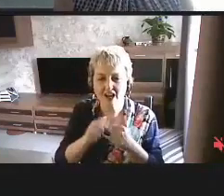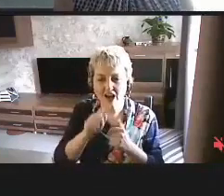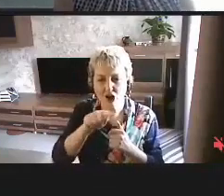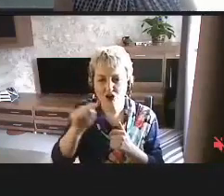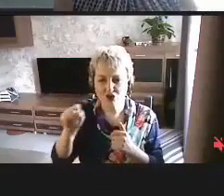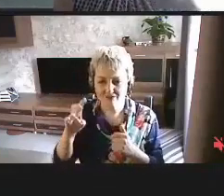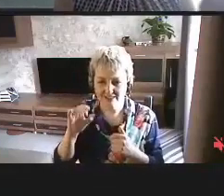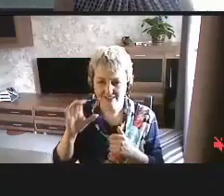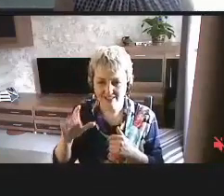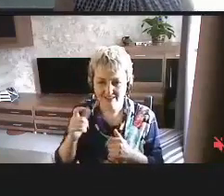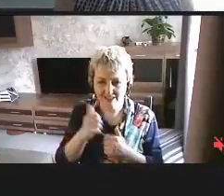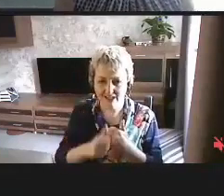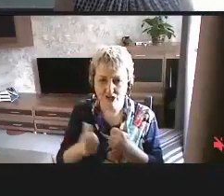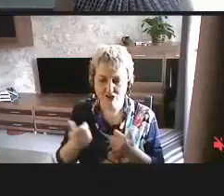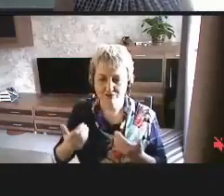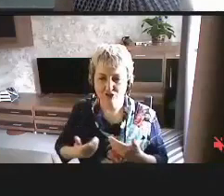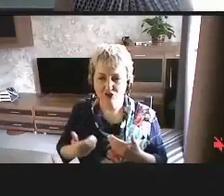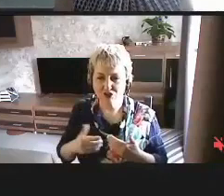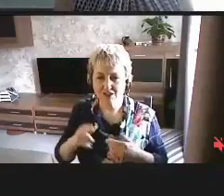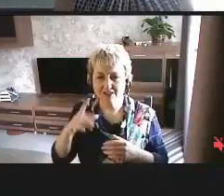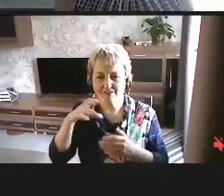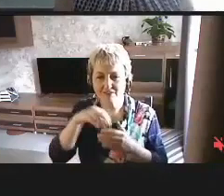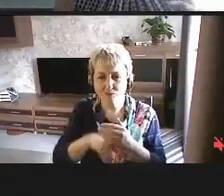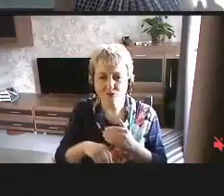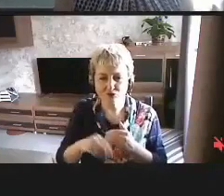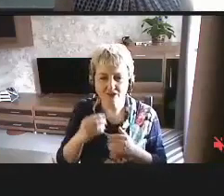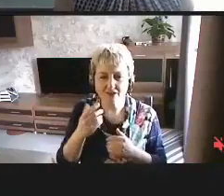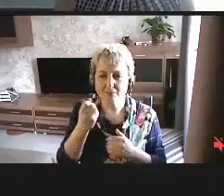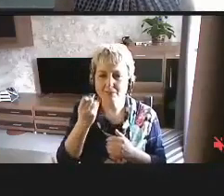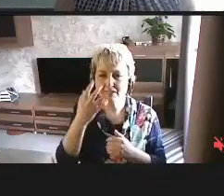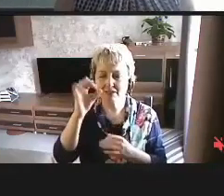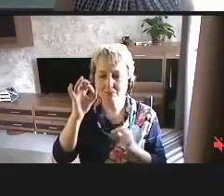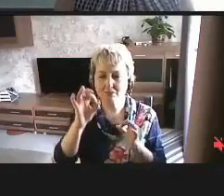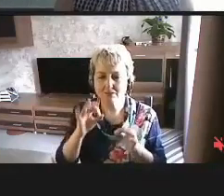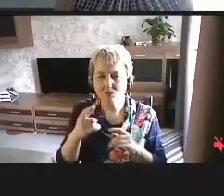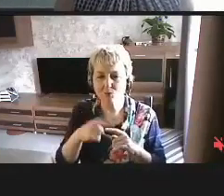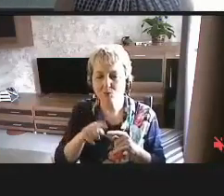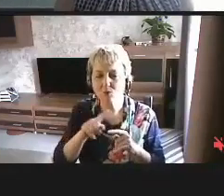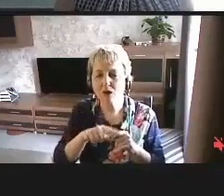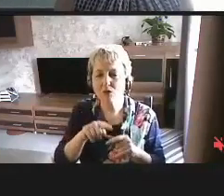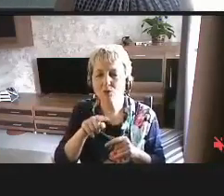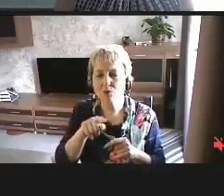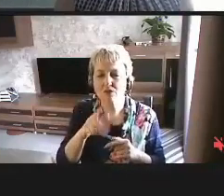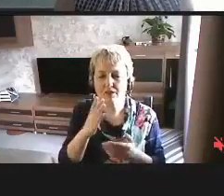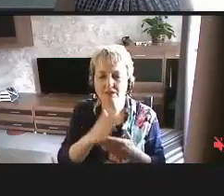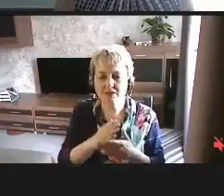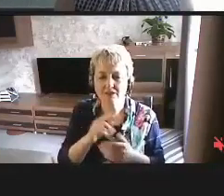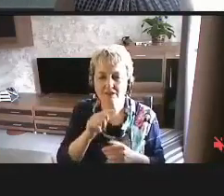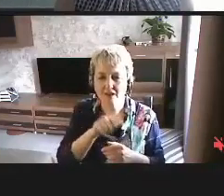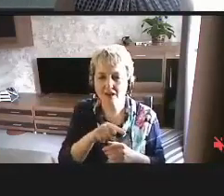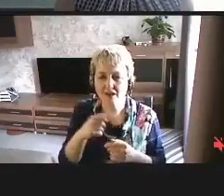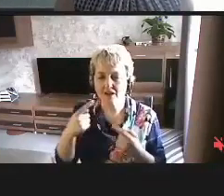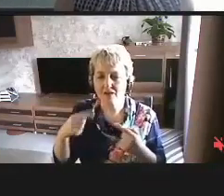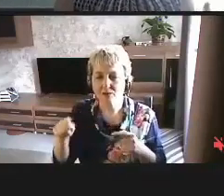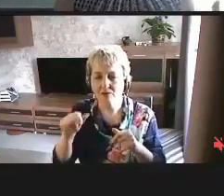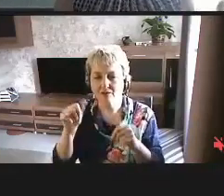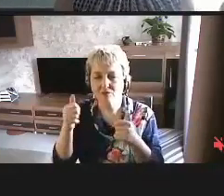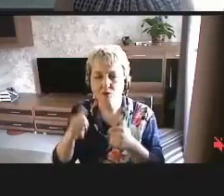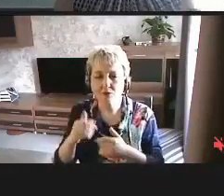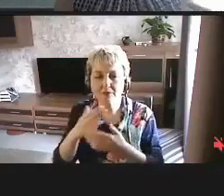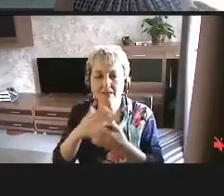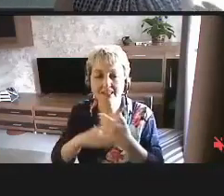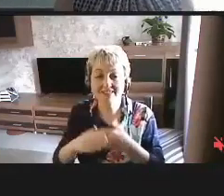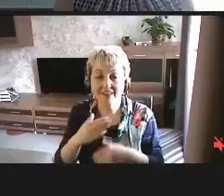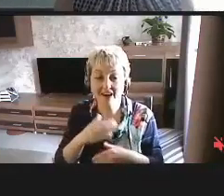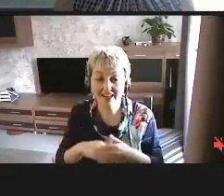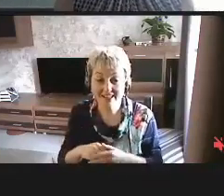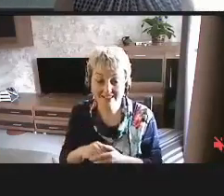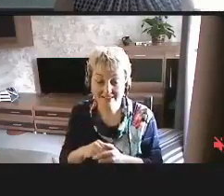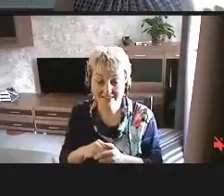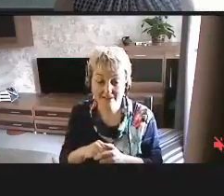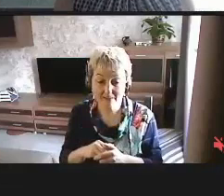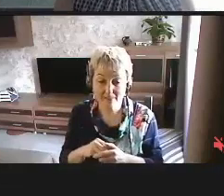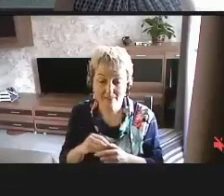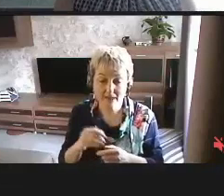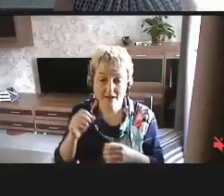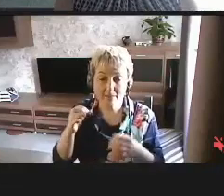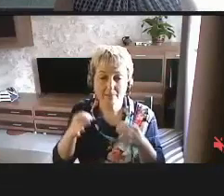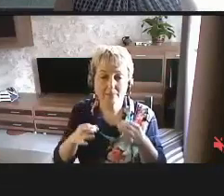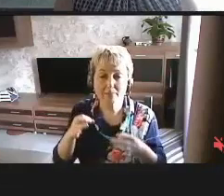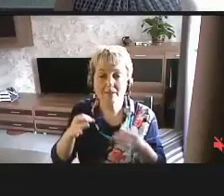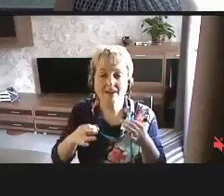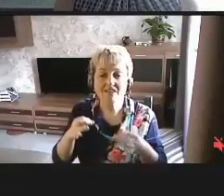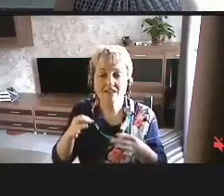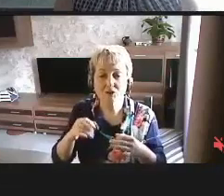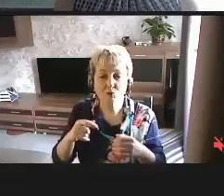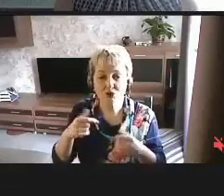каждого жителя, включая те самые 15%, у которых есть та или иная форма инвалидности. Правосудие сейчас